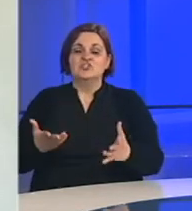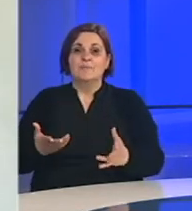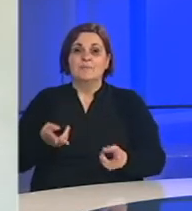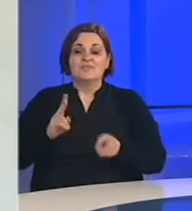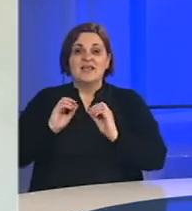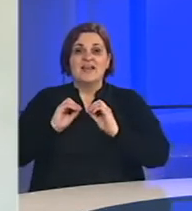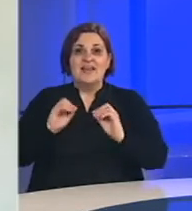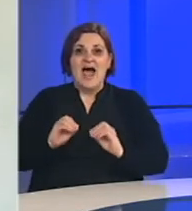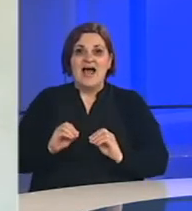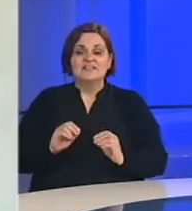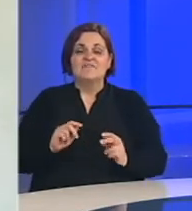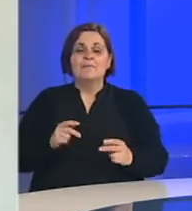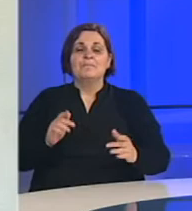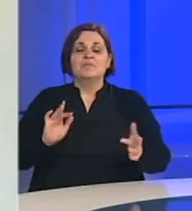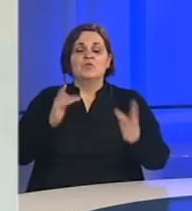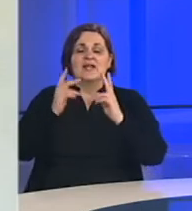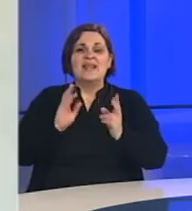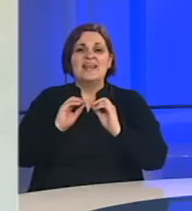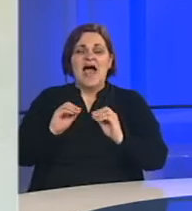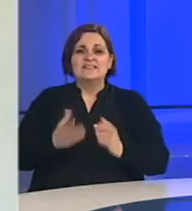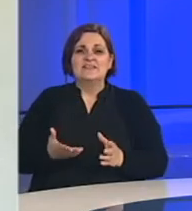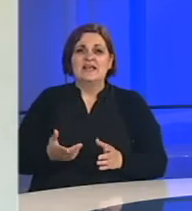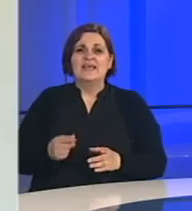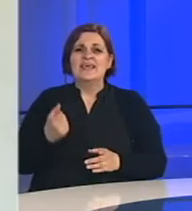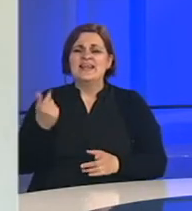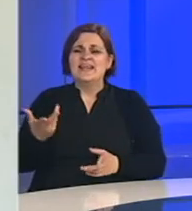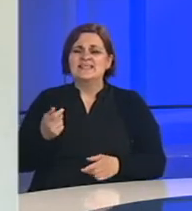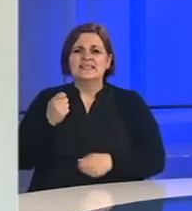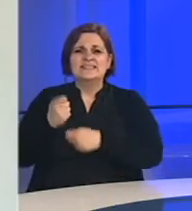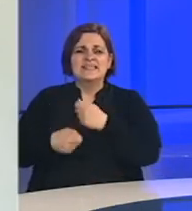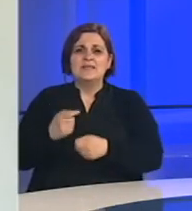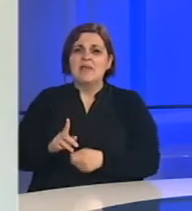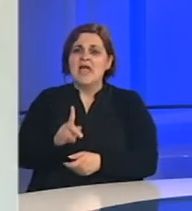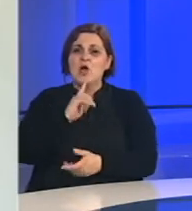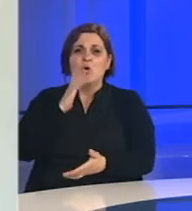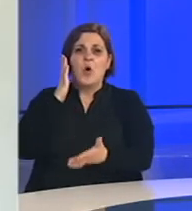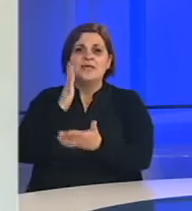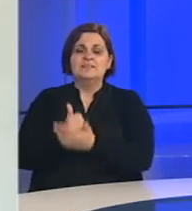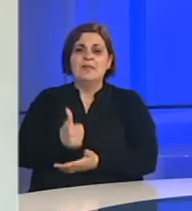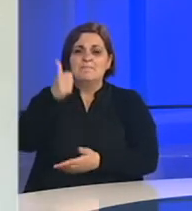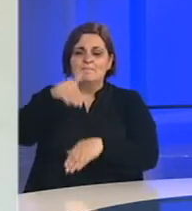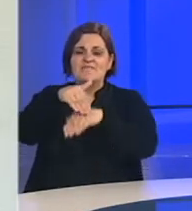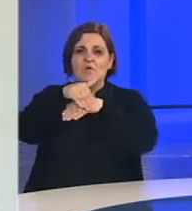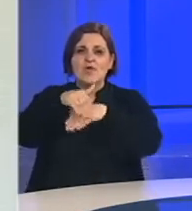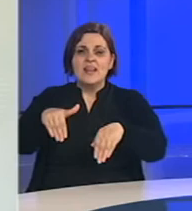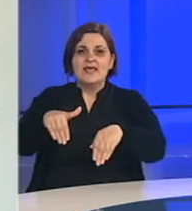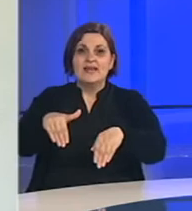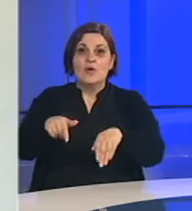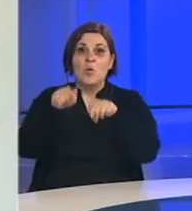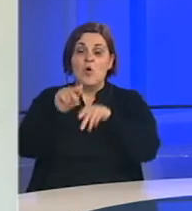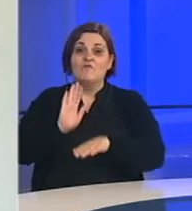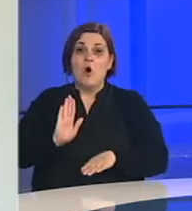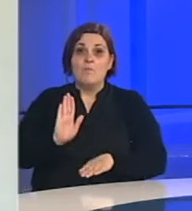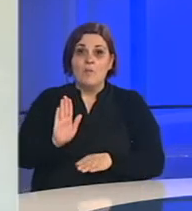Nastavnici su u online nastavi sa svojim učenicima. Dakle, niz profesija koje su zaista bile na prvoj liniji fronte. U ovom